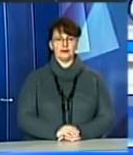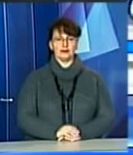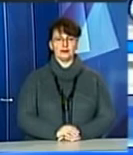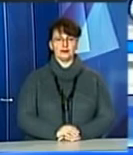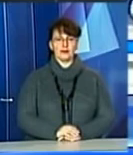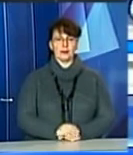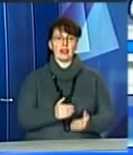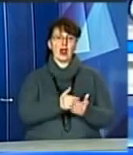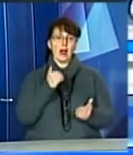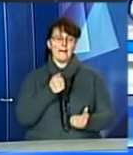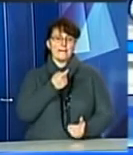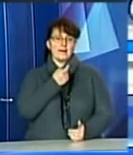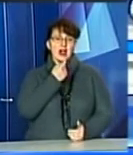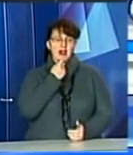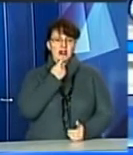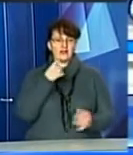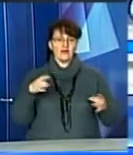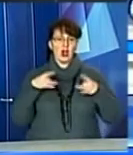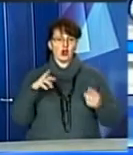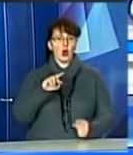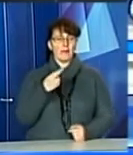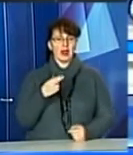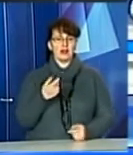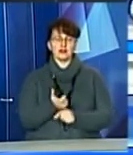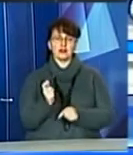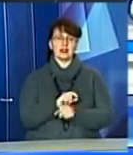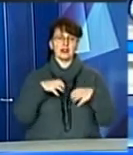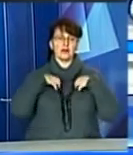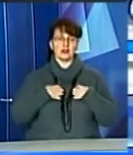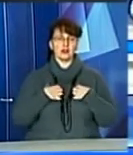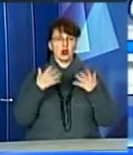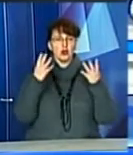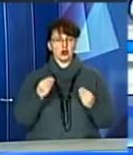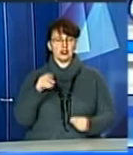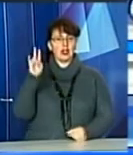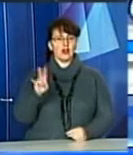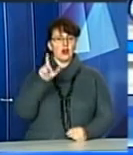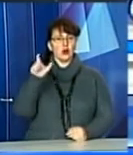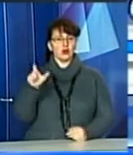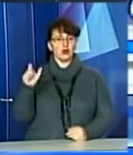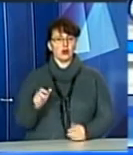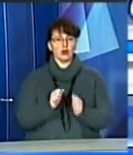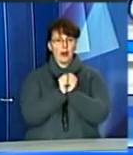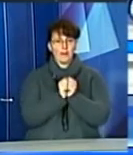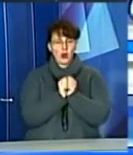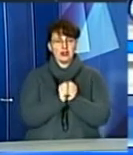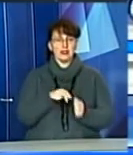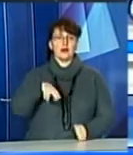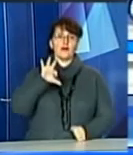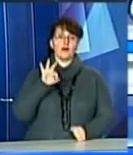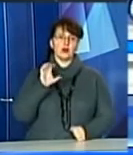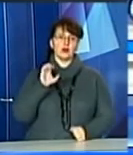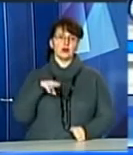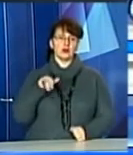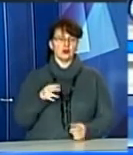Перед Великодня П'ятниця найскорботніший день з трасного тижня. Християни присвячують цей день молитвам та посту. Також